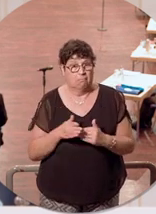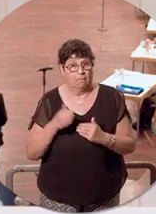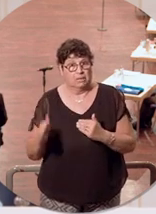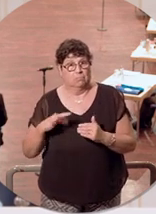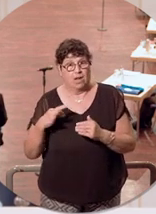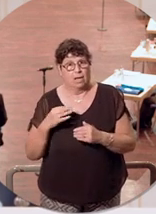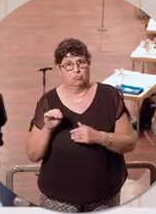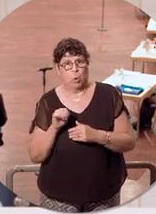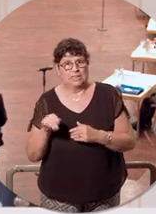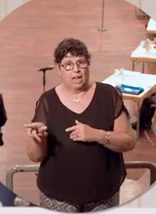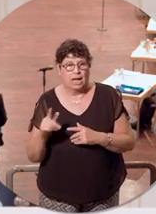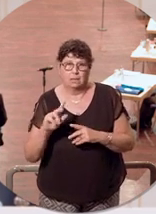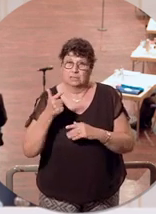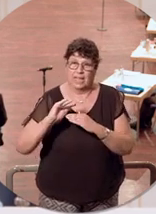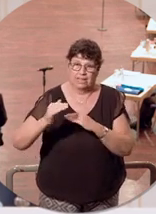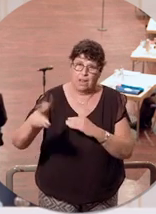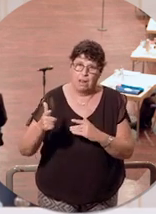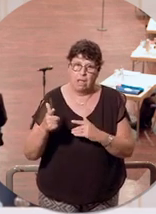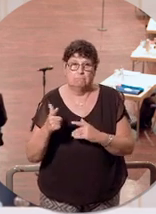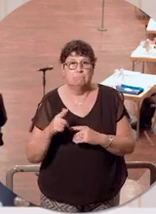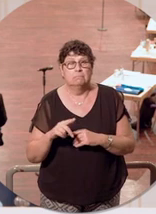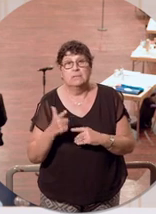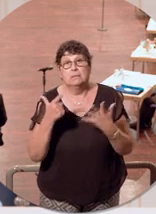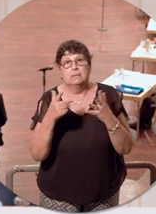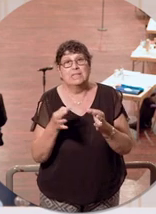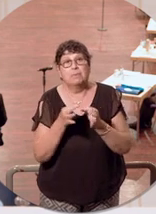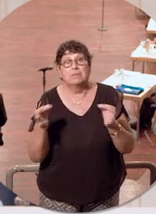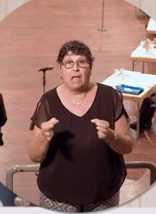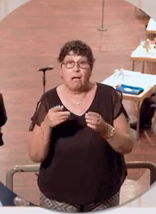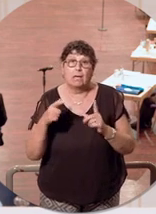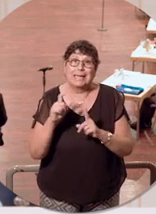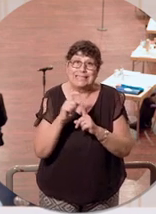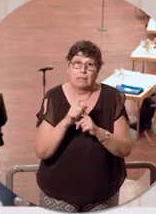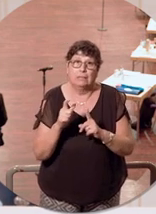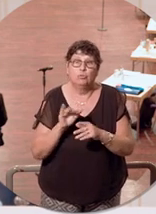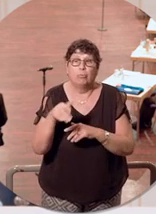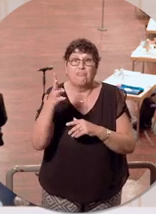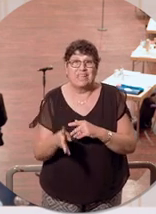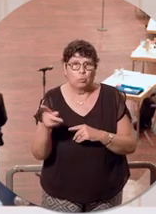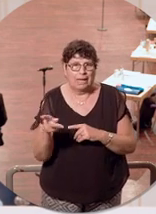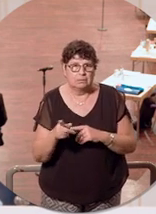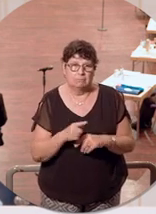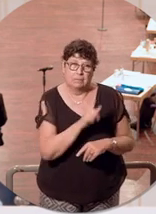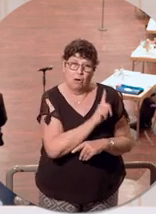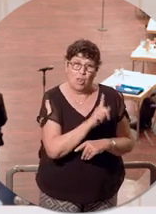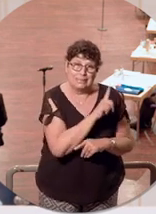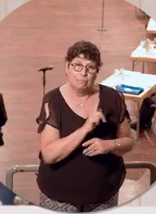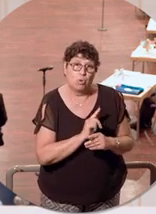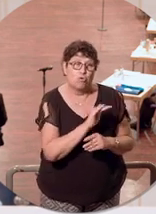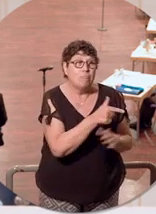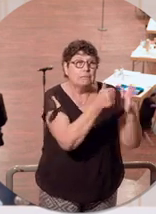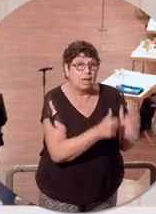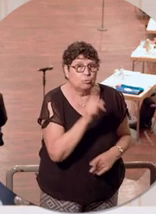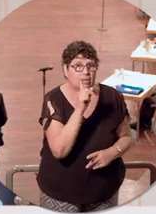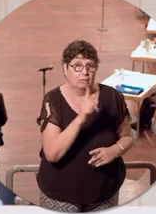bewegten sich während der zweiten Welle die sieben Tagesinzidenzen bei Werten von weit über 400, in Luxemburg weit über 600. Dass